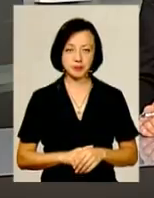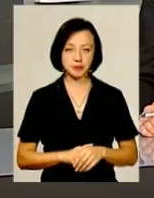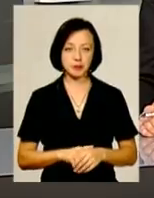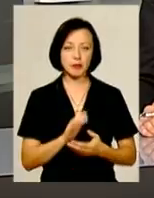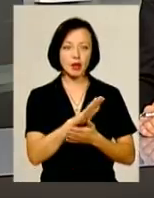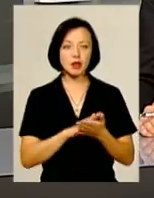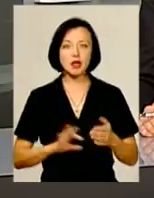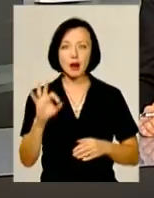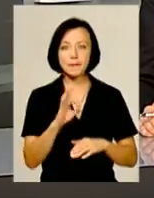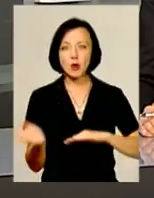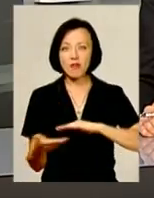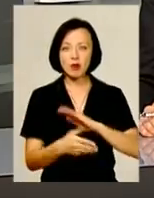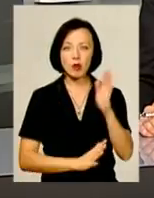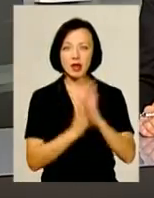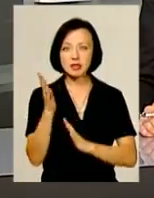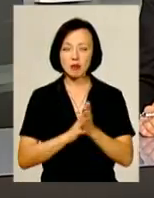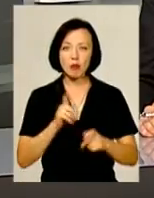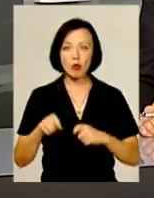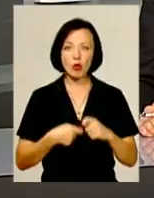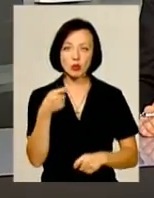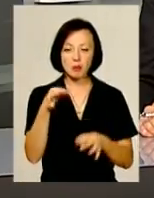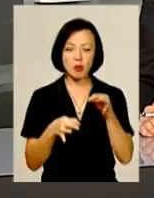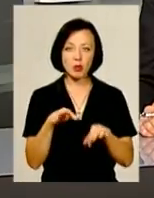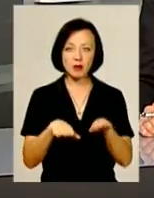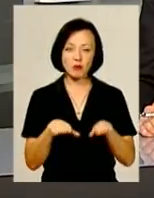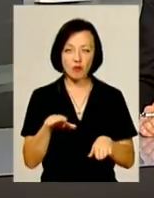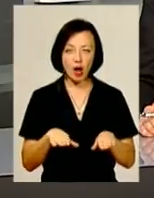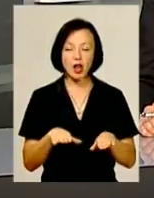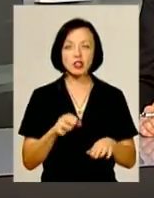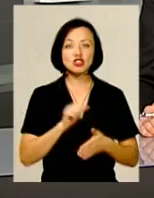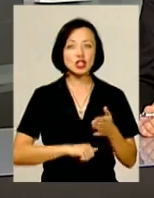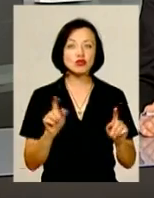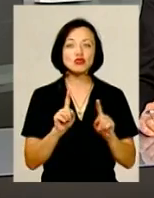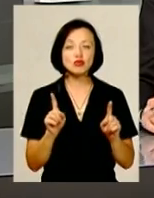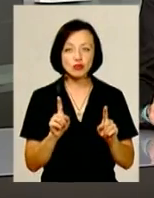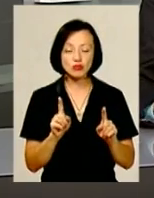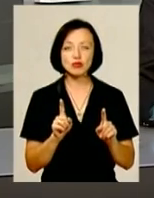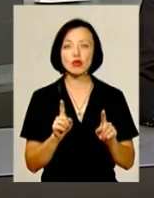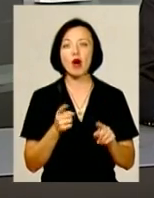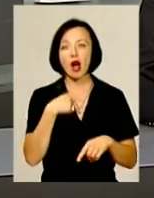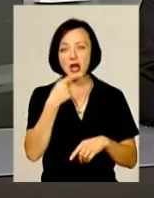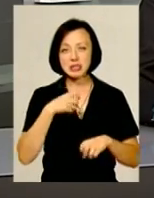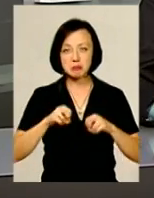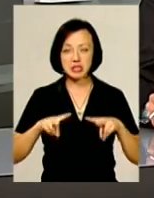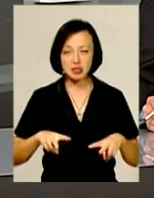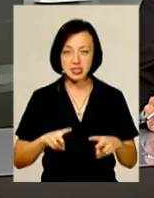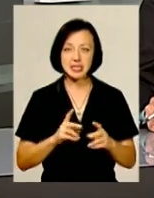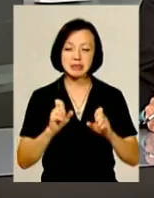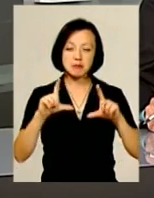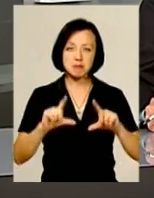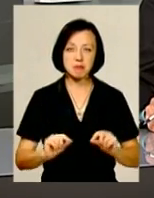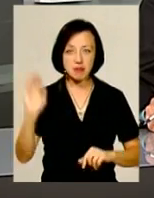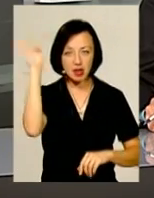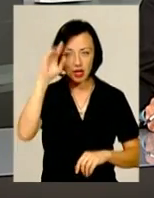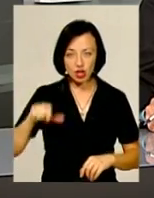Далі про вирубку лісів та порушення екологічної рівноваги у природі. Через що, у тому числі, кажуть спеціалісти, зміліли